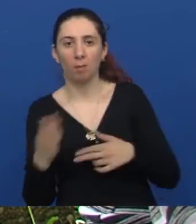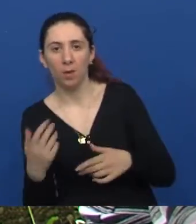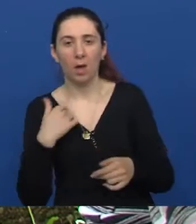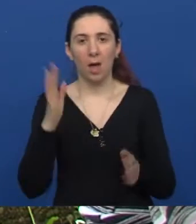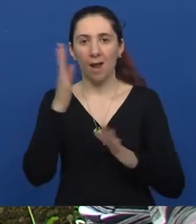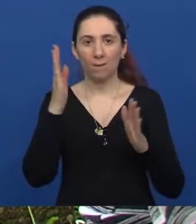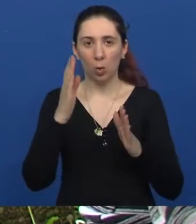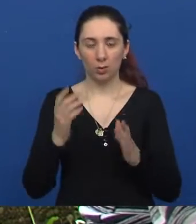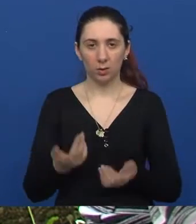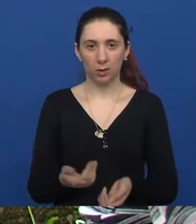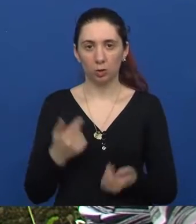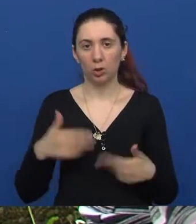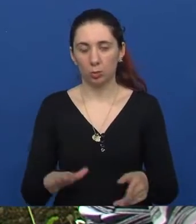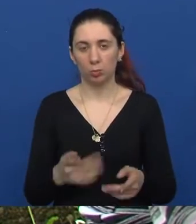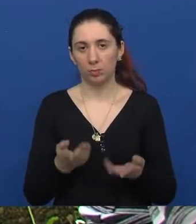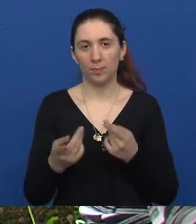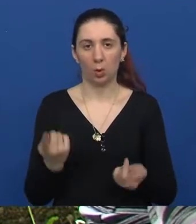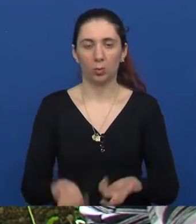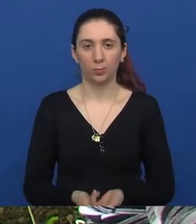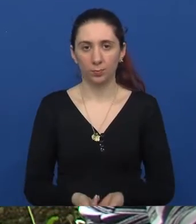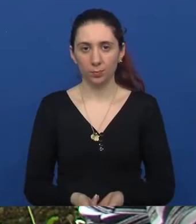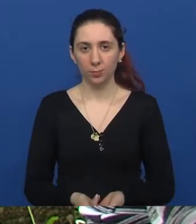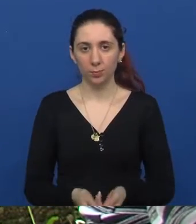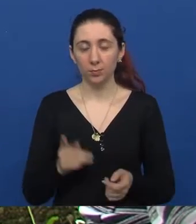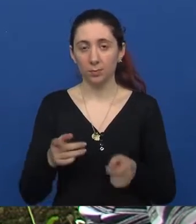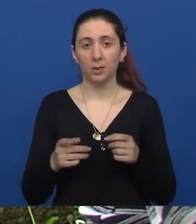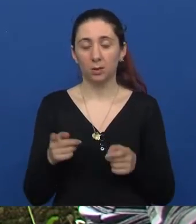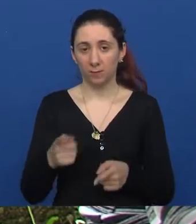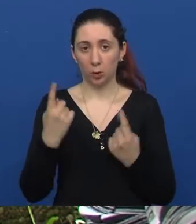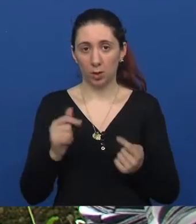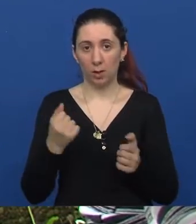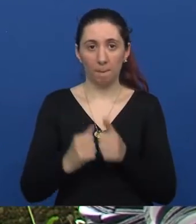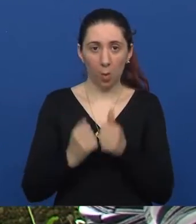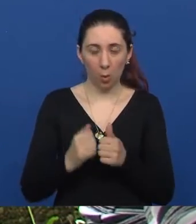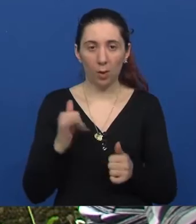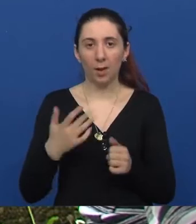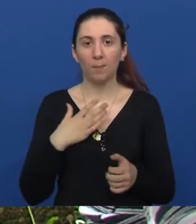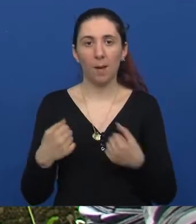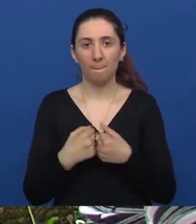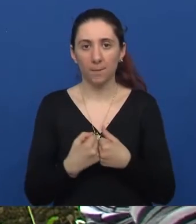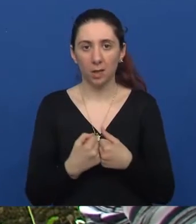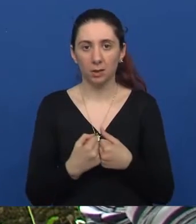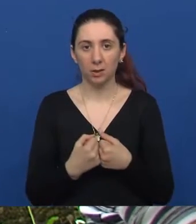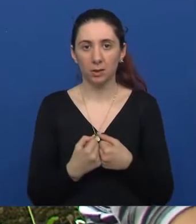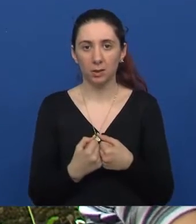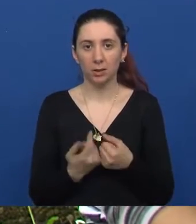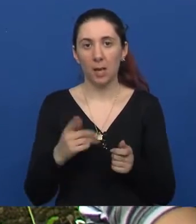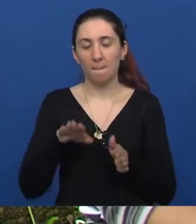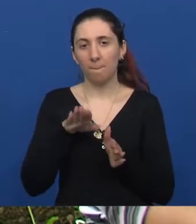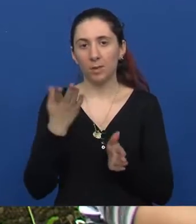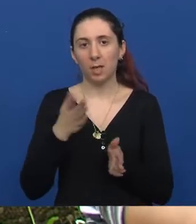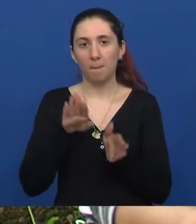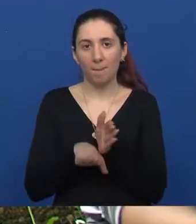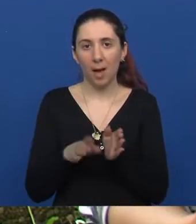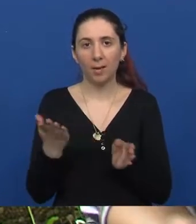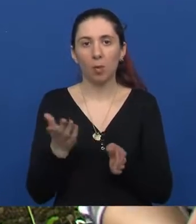ravnotežu i tako neke stvari. Pograšavali se stanje ili imali mjesta možda i za nekakve manje, ajmo reći,